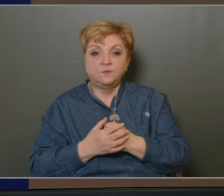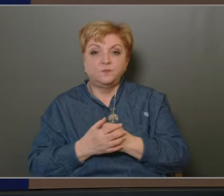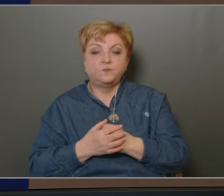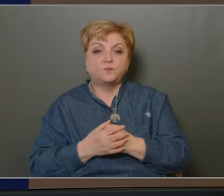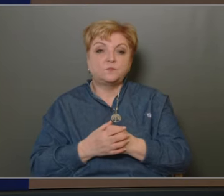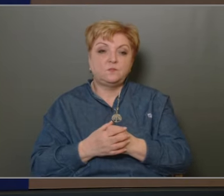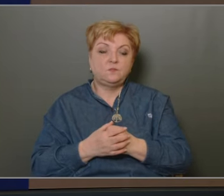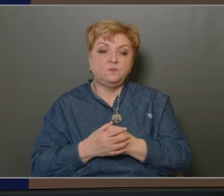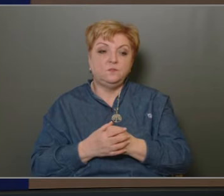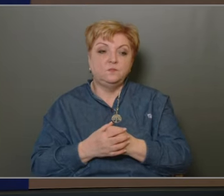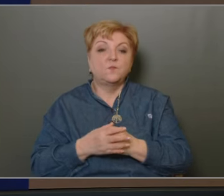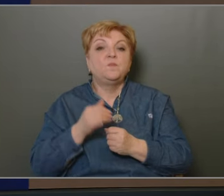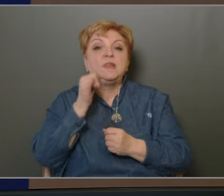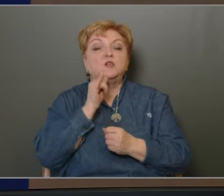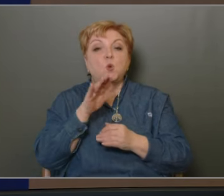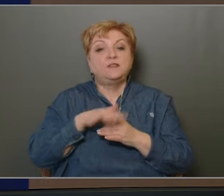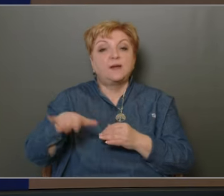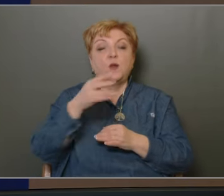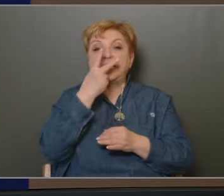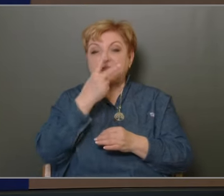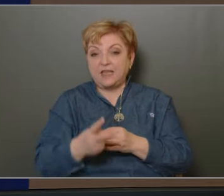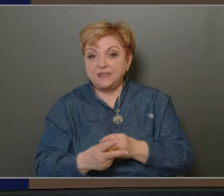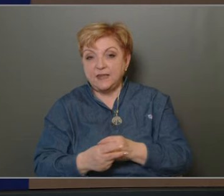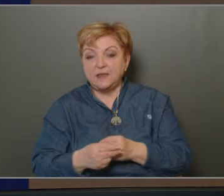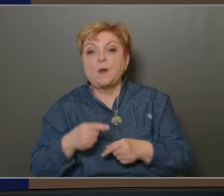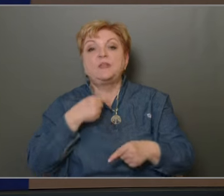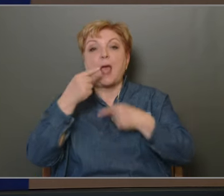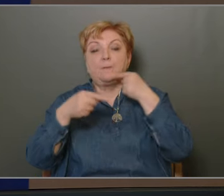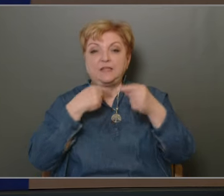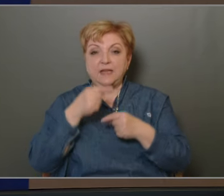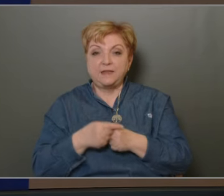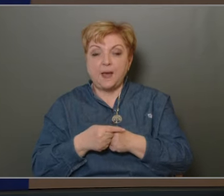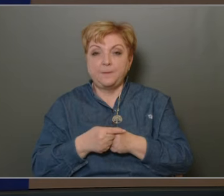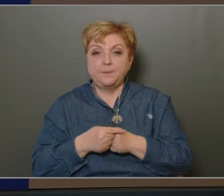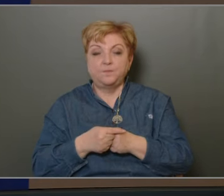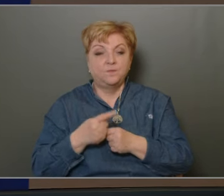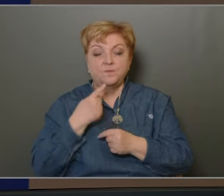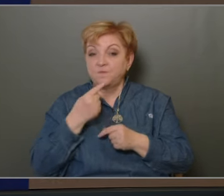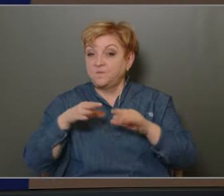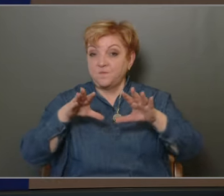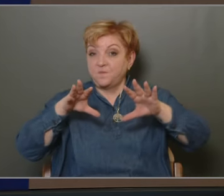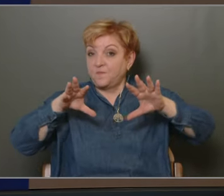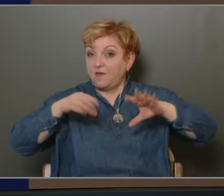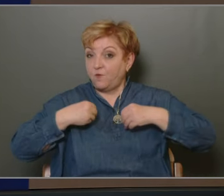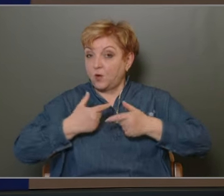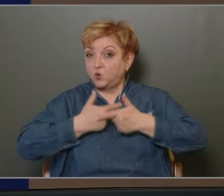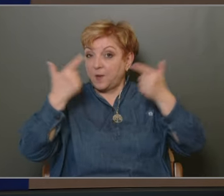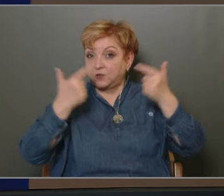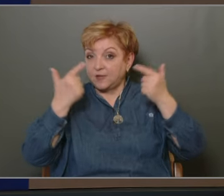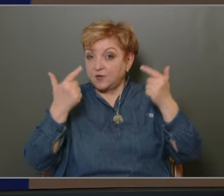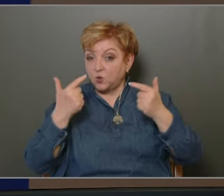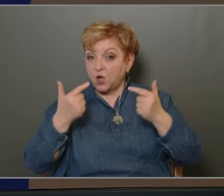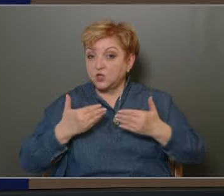a zöld területek tekintetében, mint említettem, és nem fogadtuk meg a tanácsokat,